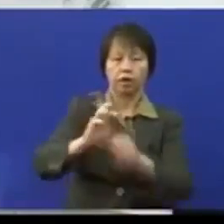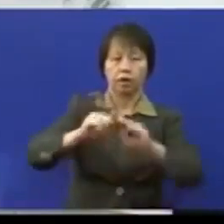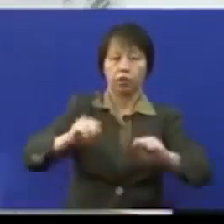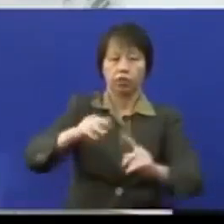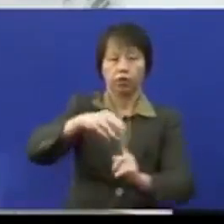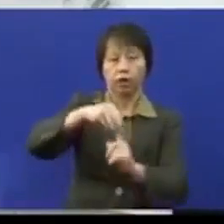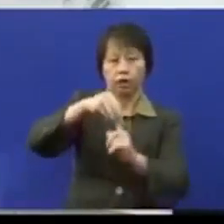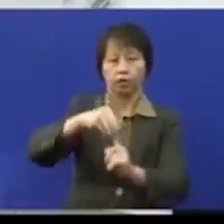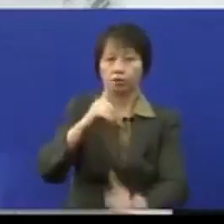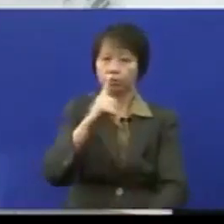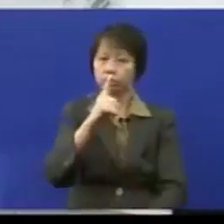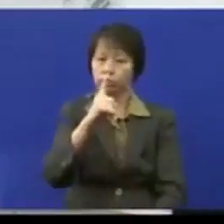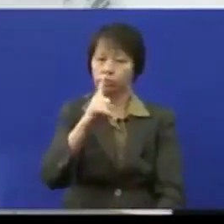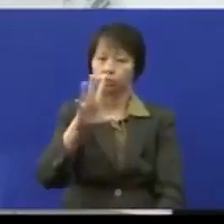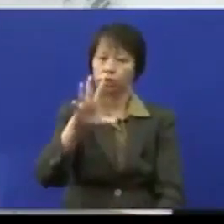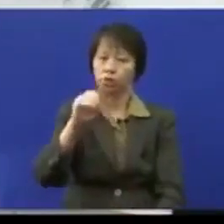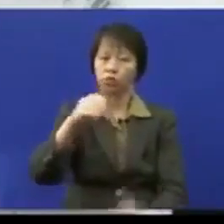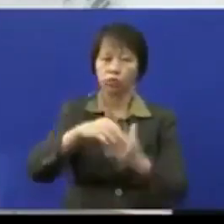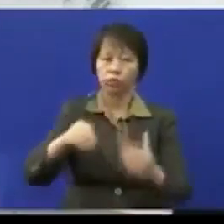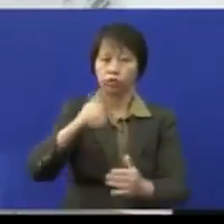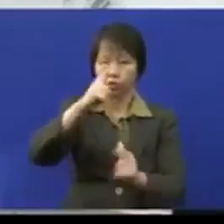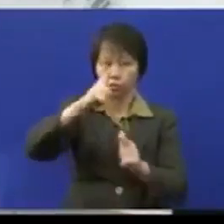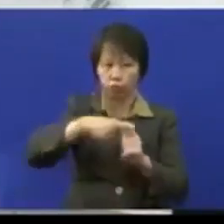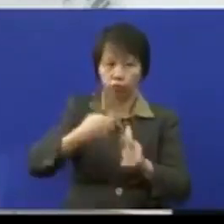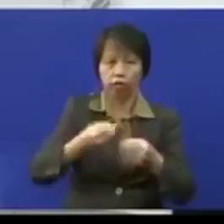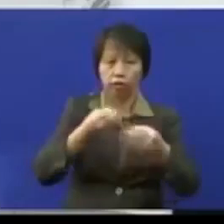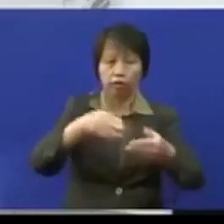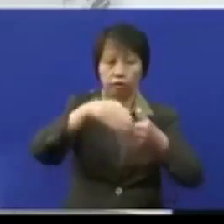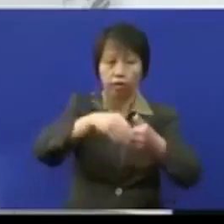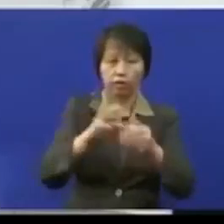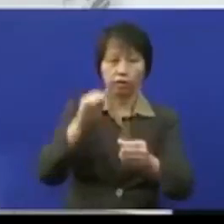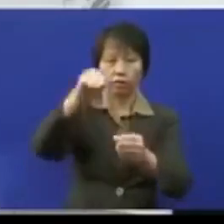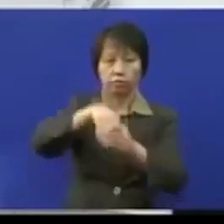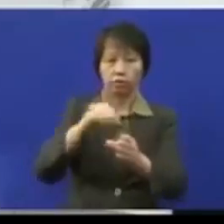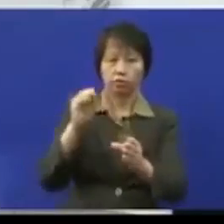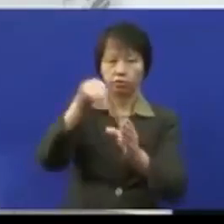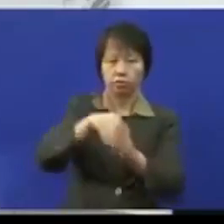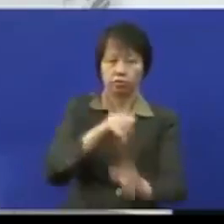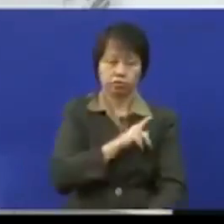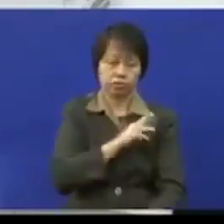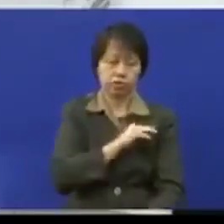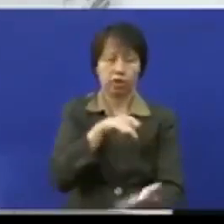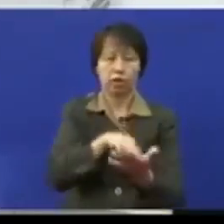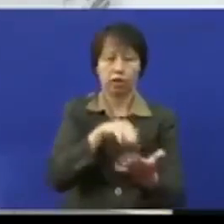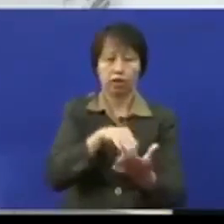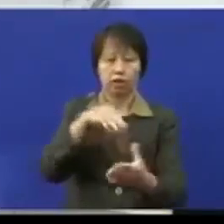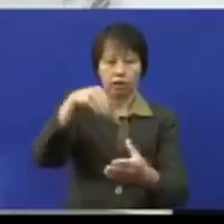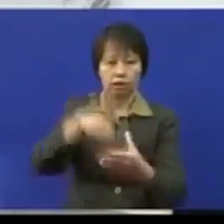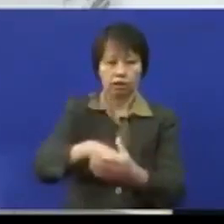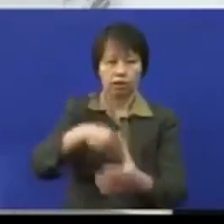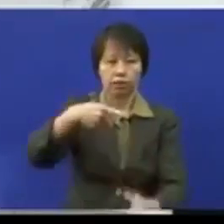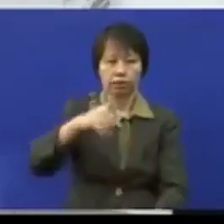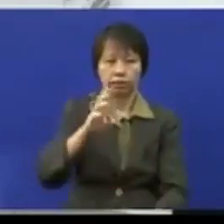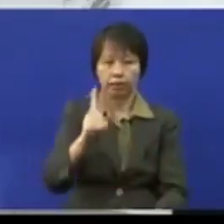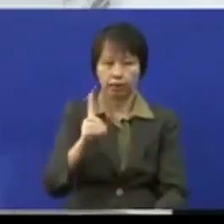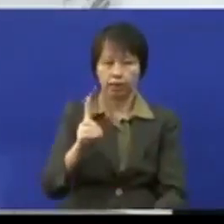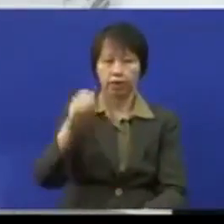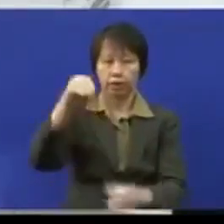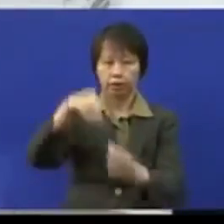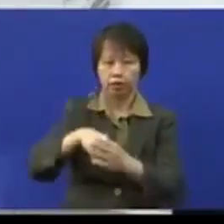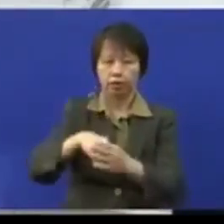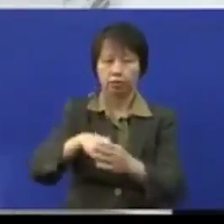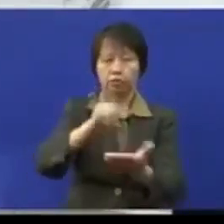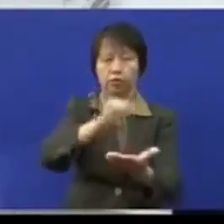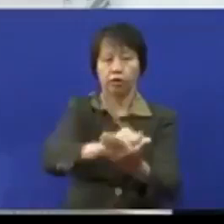khas sebanyak RM150 sebulan yang dimasukkan oleh Kementerian Pelajaran kepada pejabat PPD dan terus disadukan ke